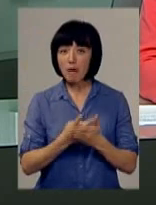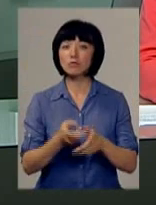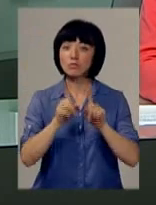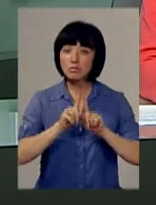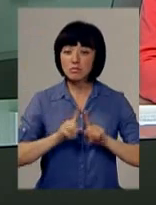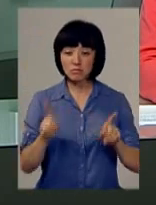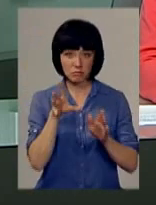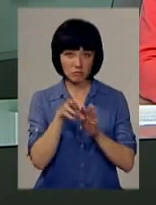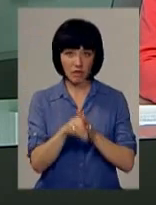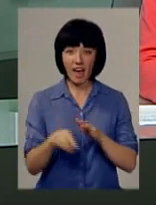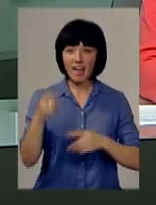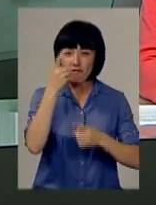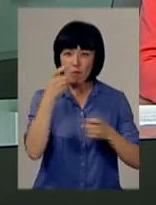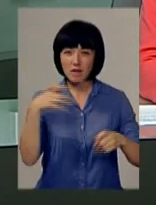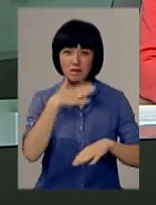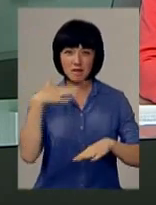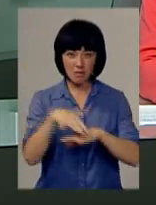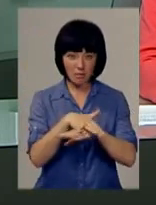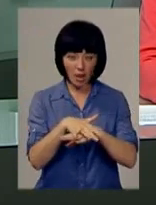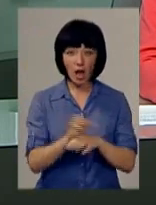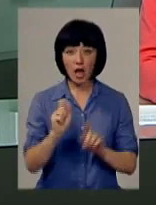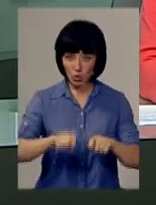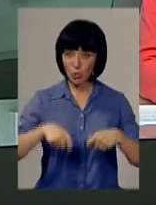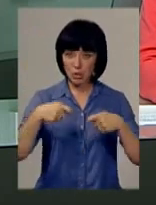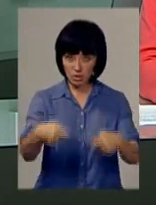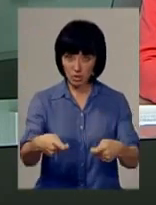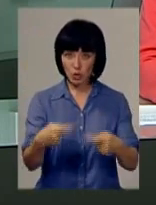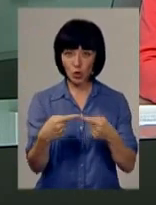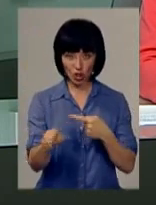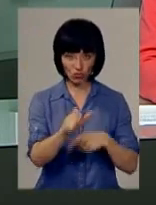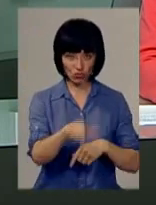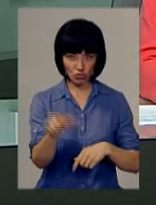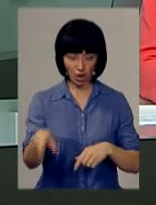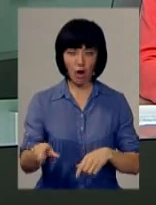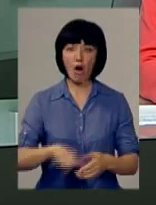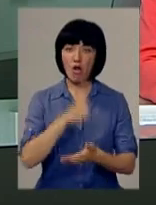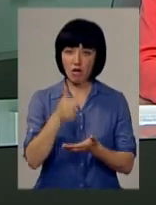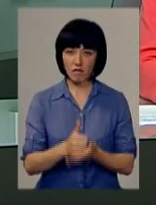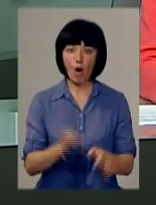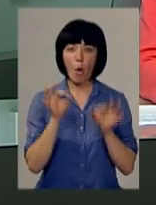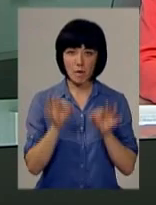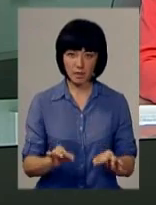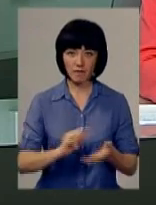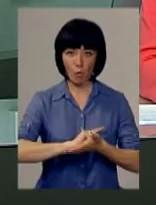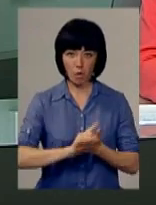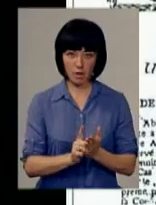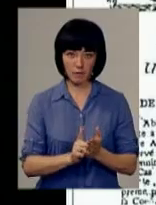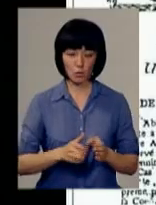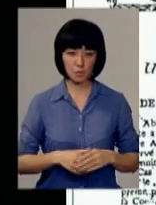зерно в інформаційній полові буденності і донести його до інших. Головне – об'єктивно та оперативно.